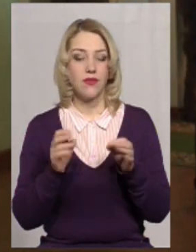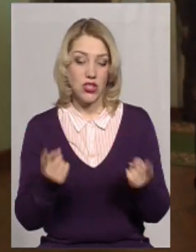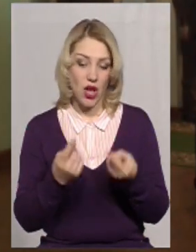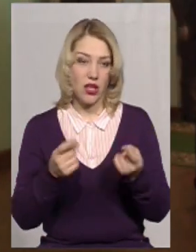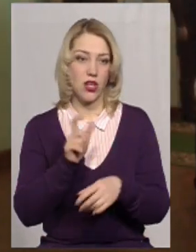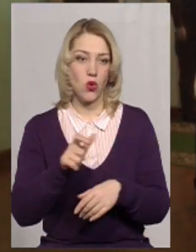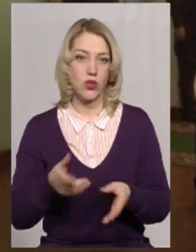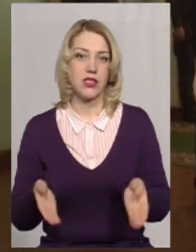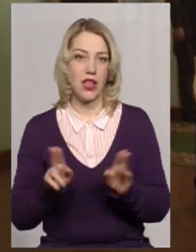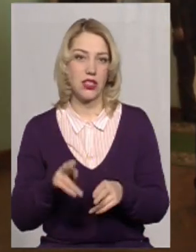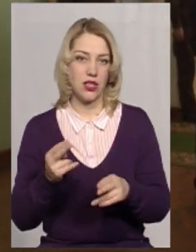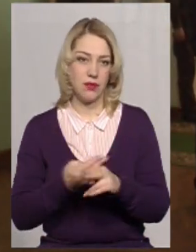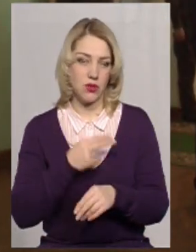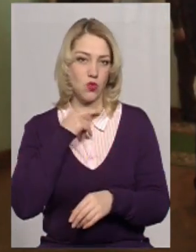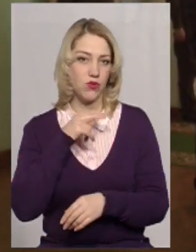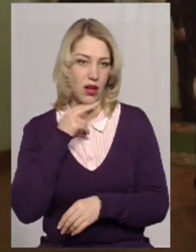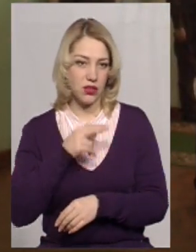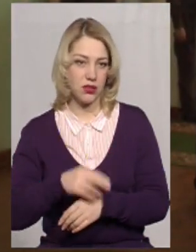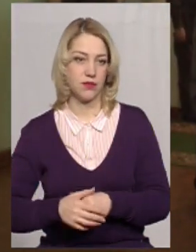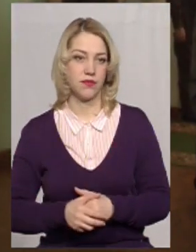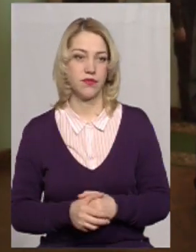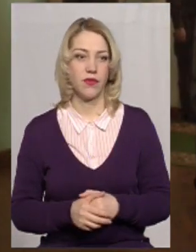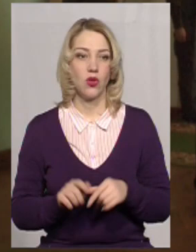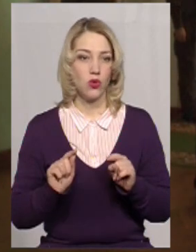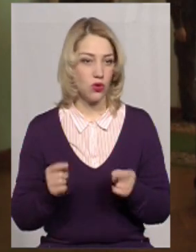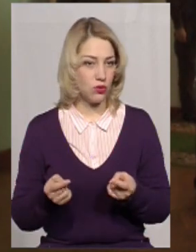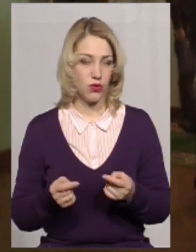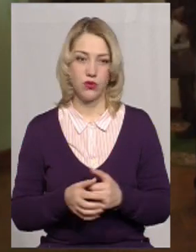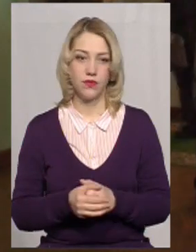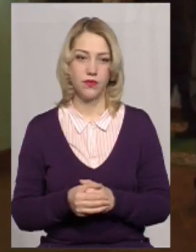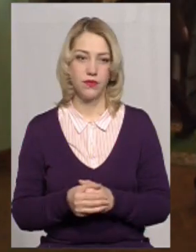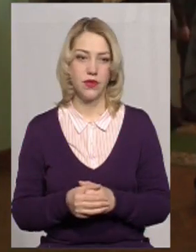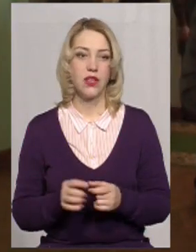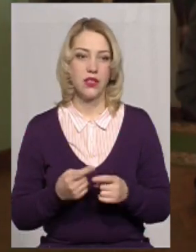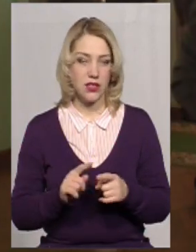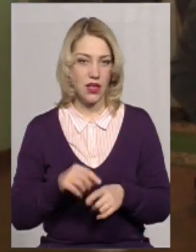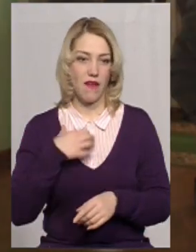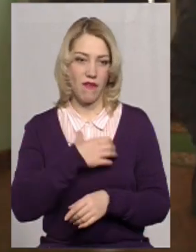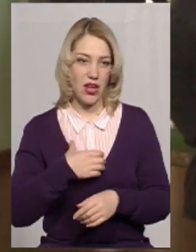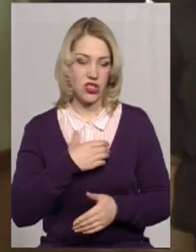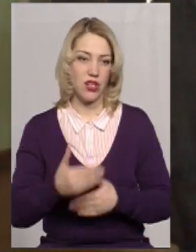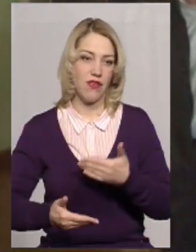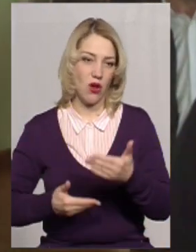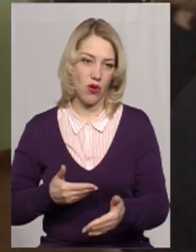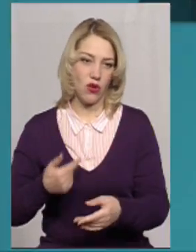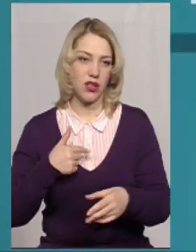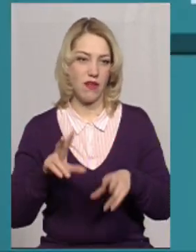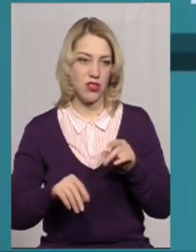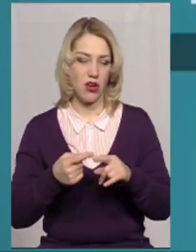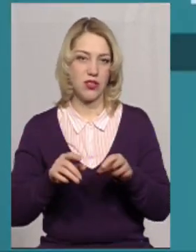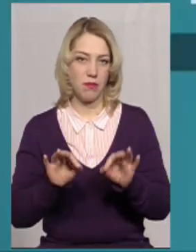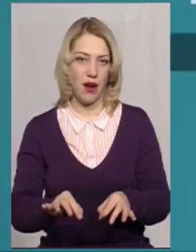залишилися поза увагою. Тому це важливий крок, і я вважаю, що це правильно.